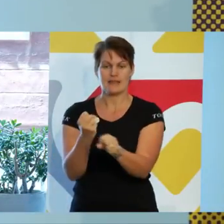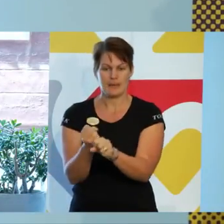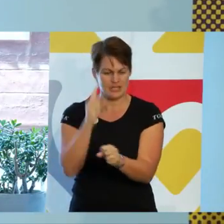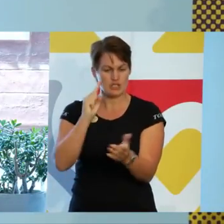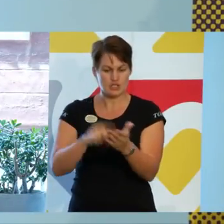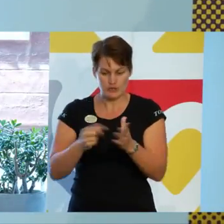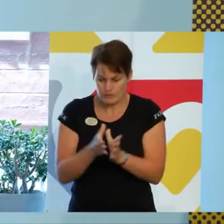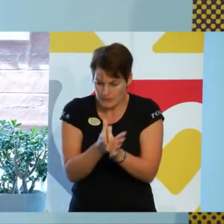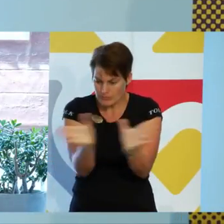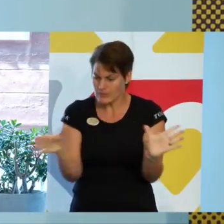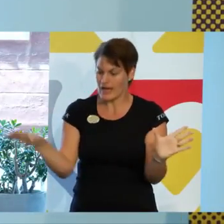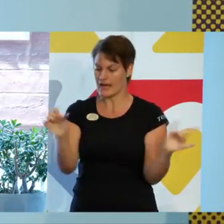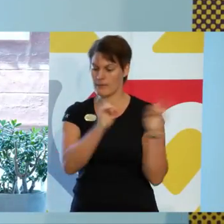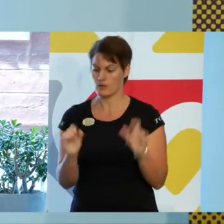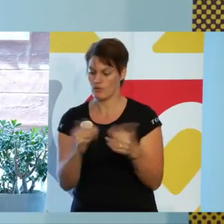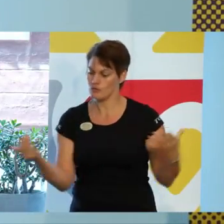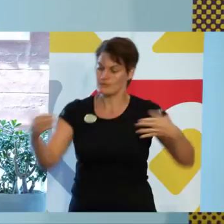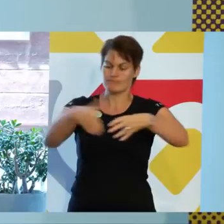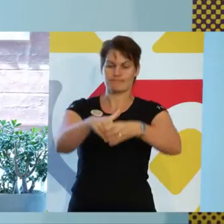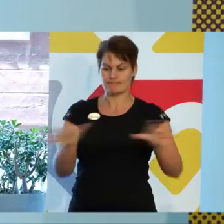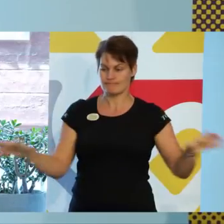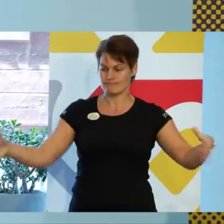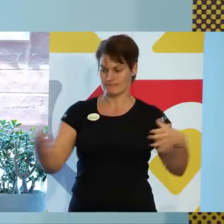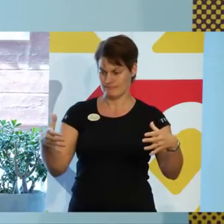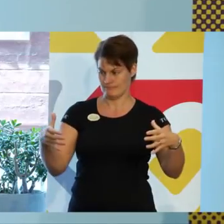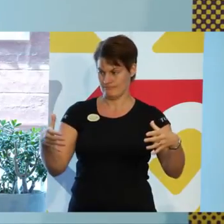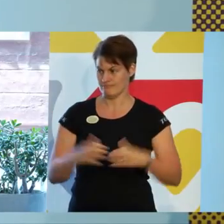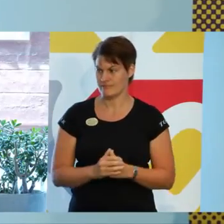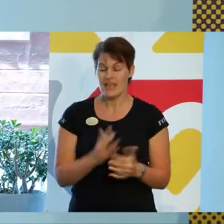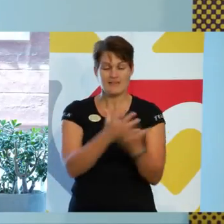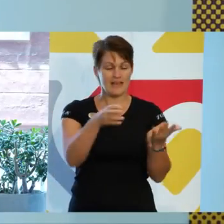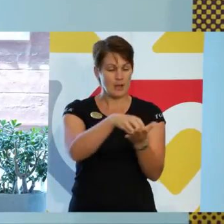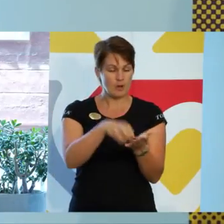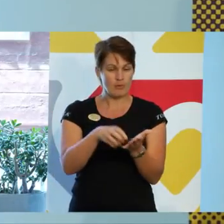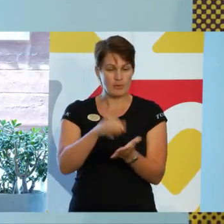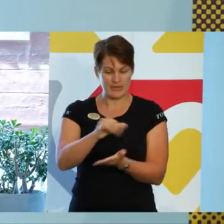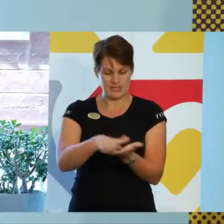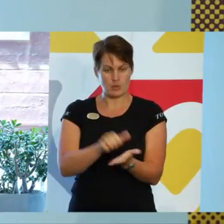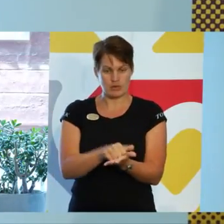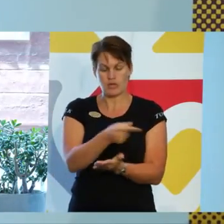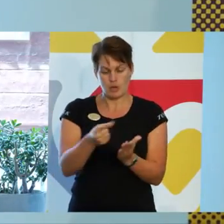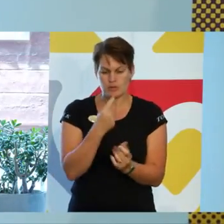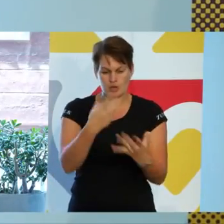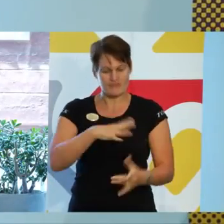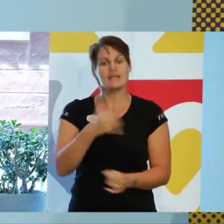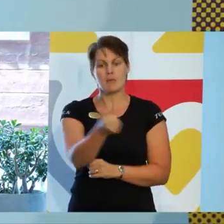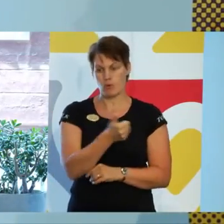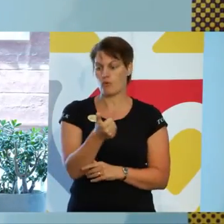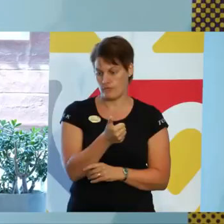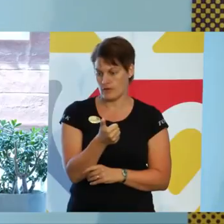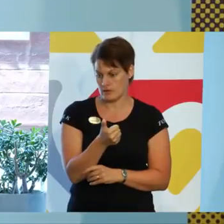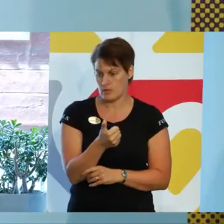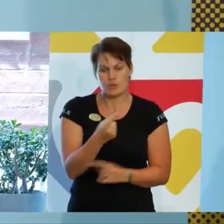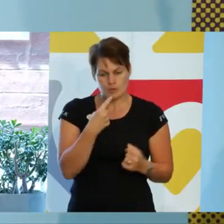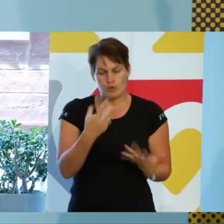bredda innanförskapet. Flera kommuner i Skåne har lyft behovet av och uttryckt